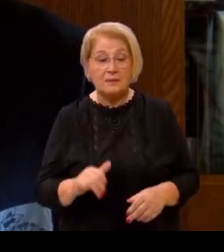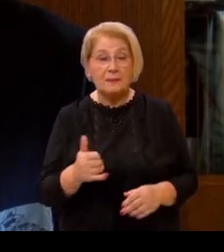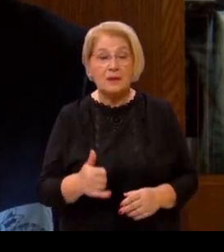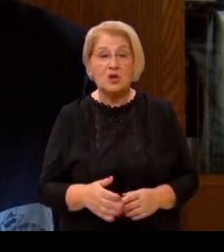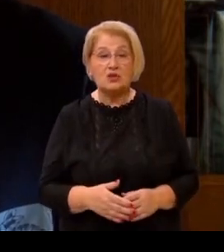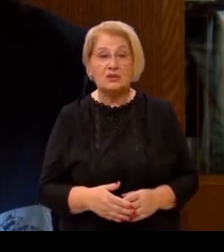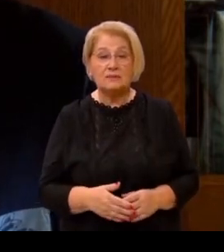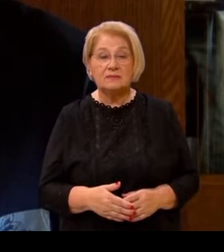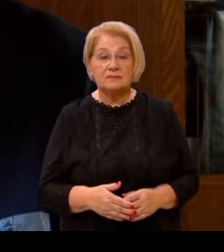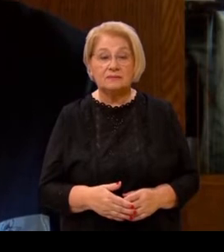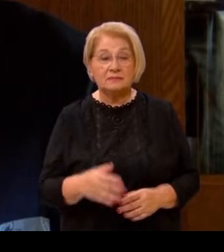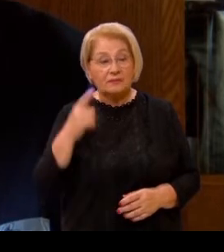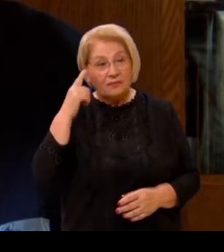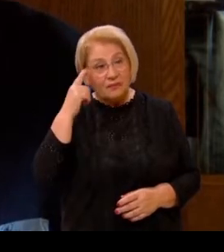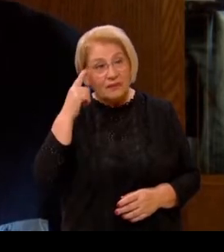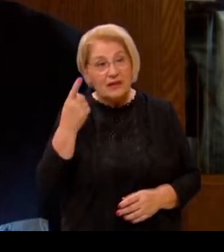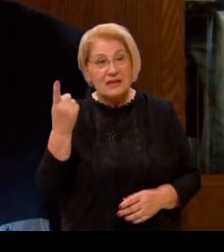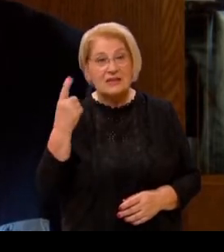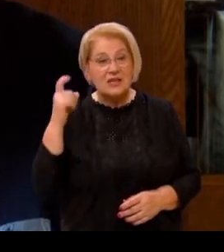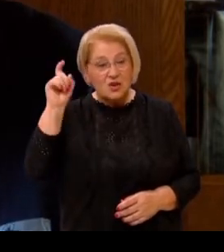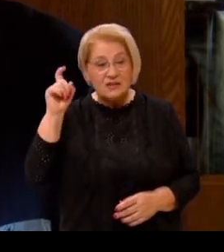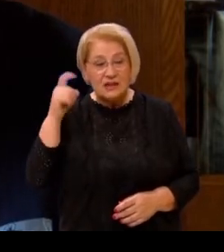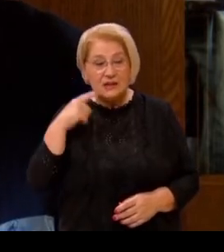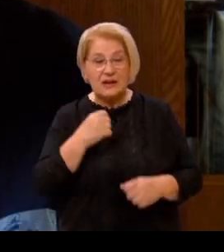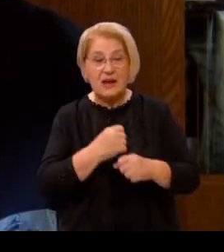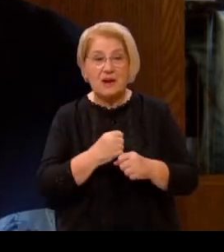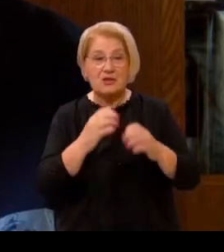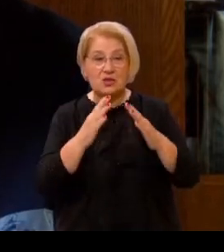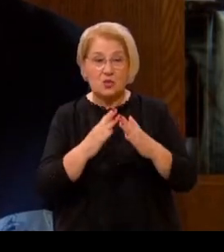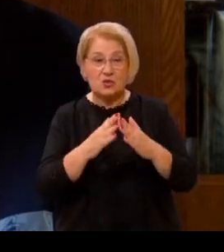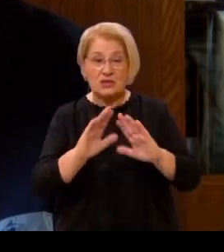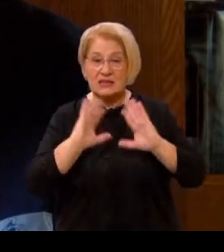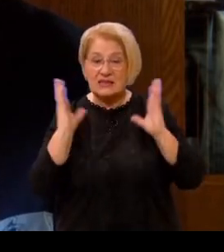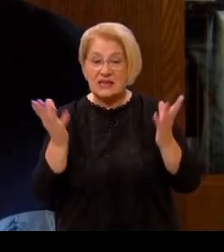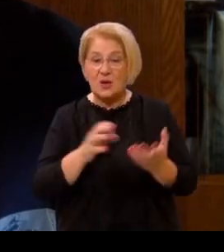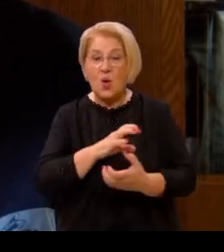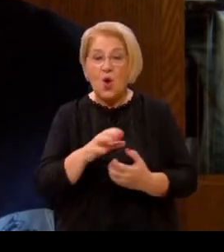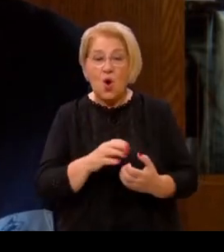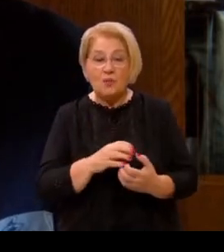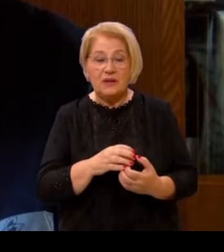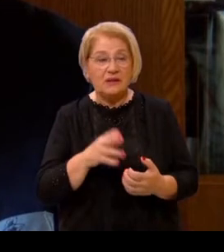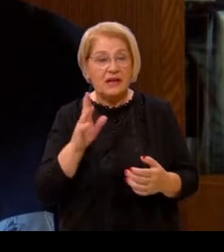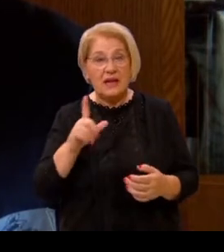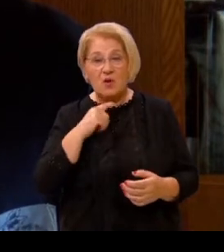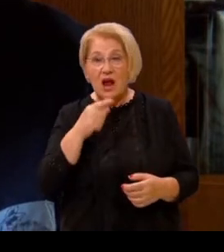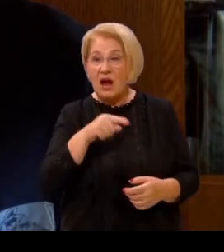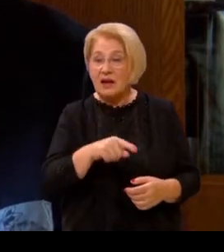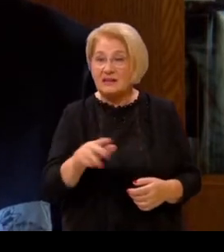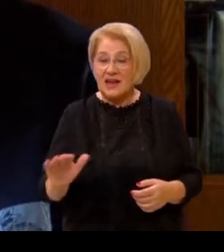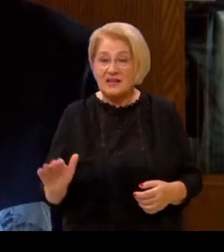razmišljanja i socijalizma da napraviš kuću za cijelu familiju, da neće morati oni